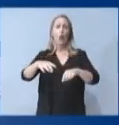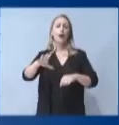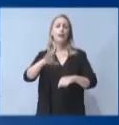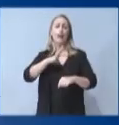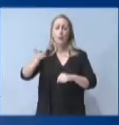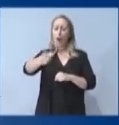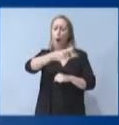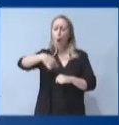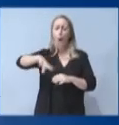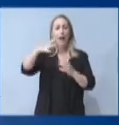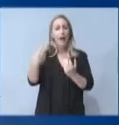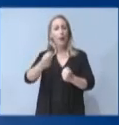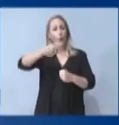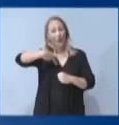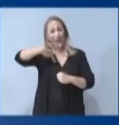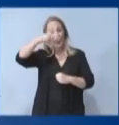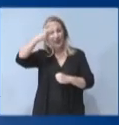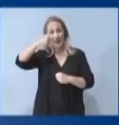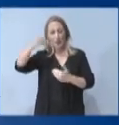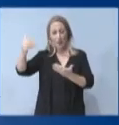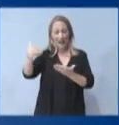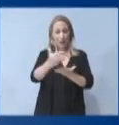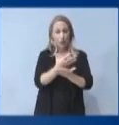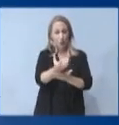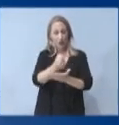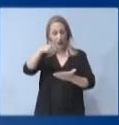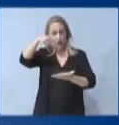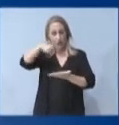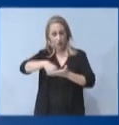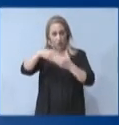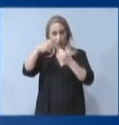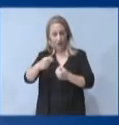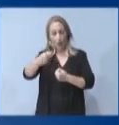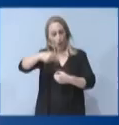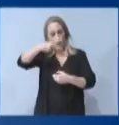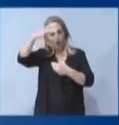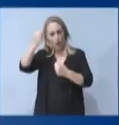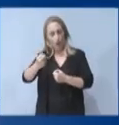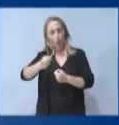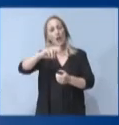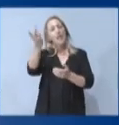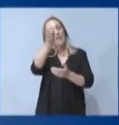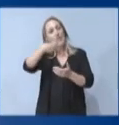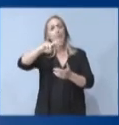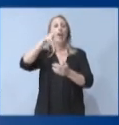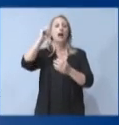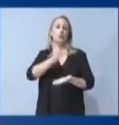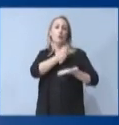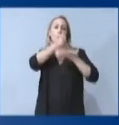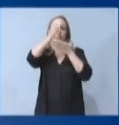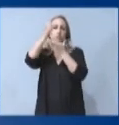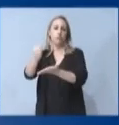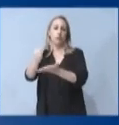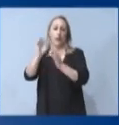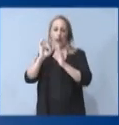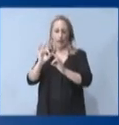τους δικαιούχους του ελάχιστο εγκυμένου εισοδήματος, θα καταβάλουμε το διπλάσιο ποσό από αυτό που θα